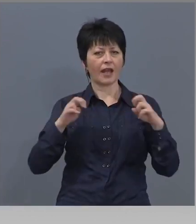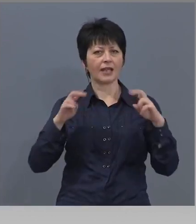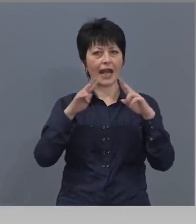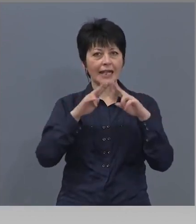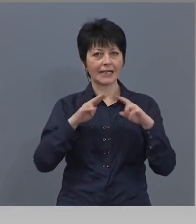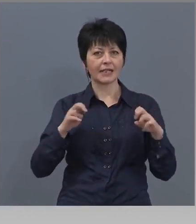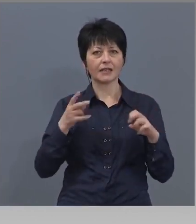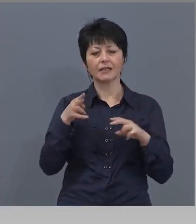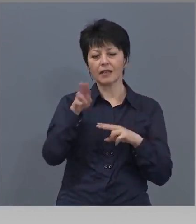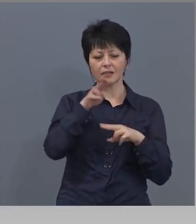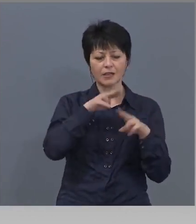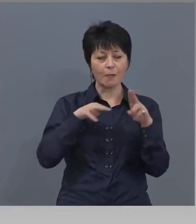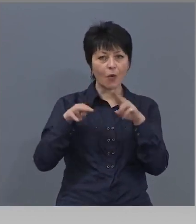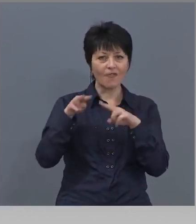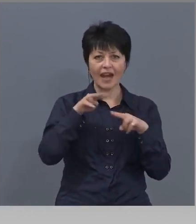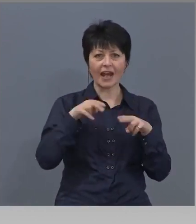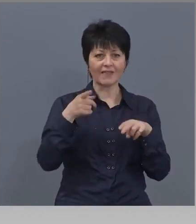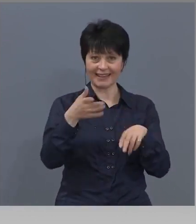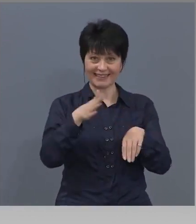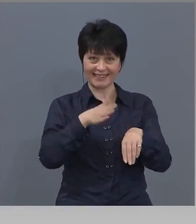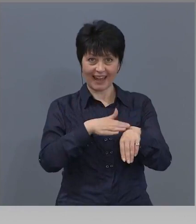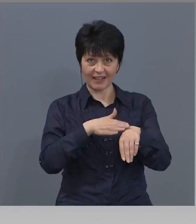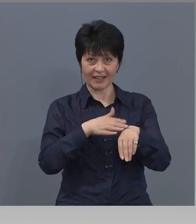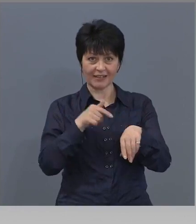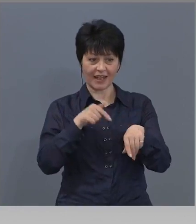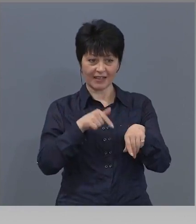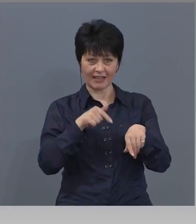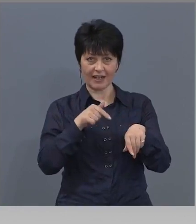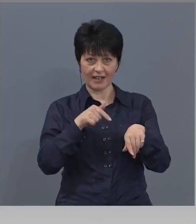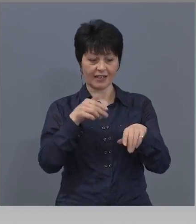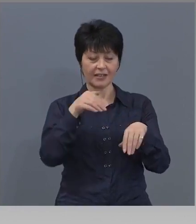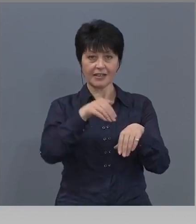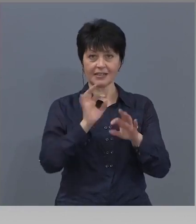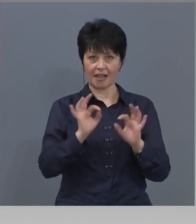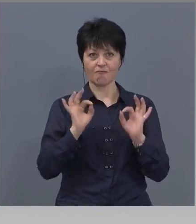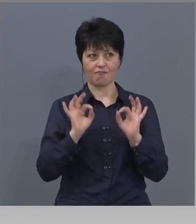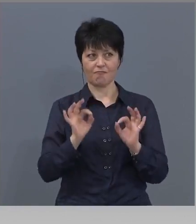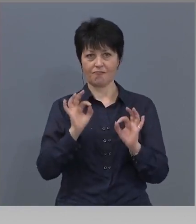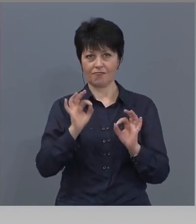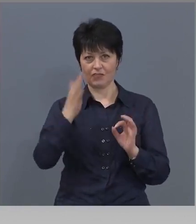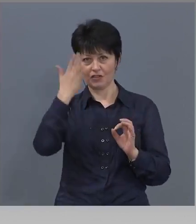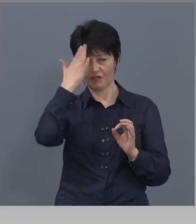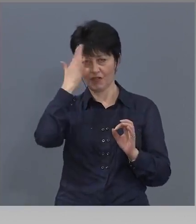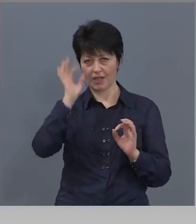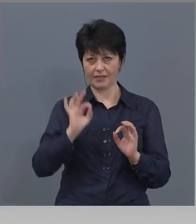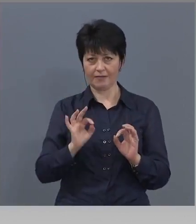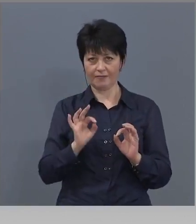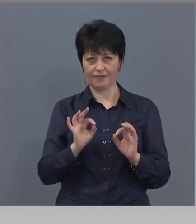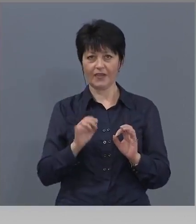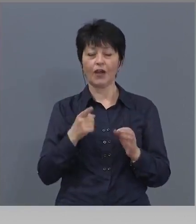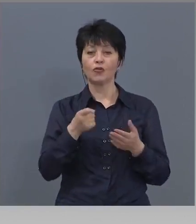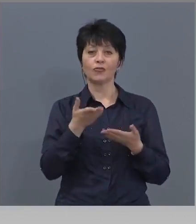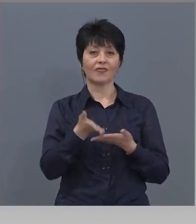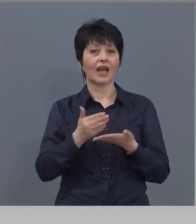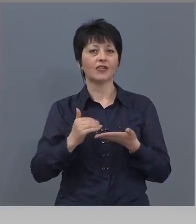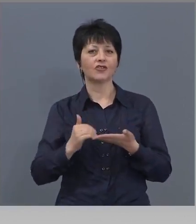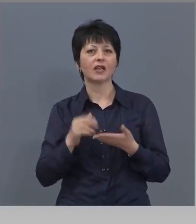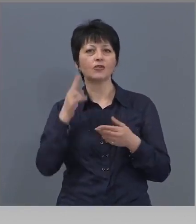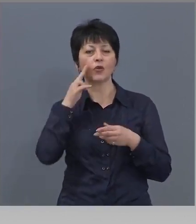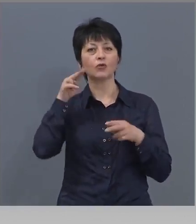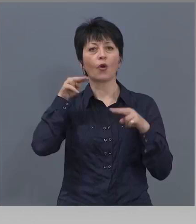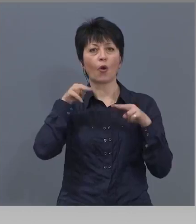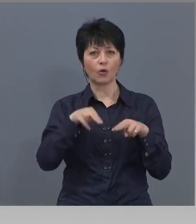и се проверяват дали данните, които са декларирани вътре, отговарят наистината. Това е част от контролата,